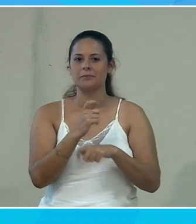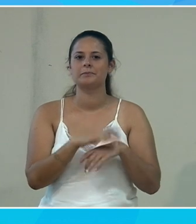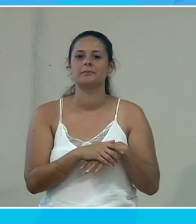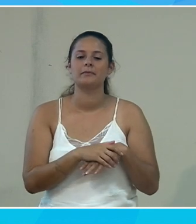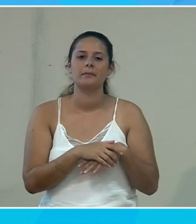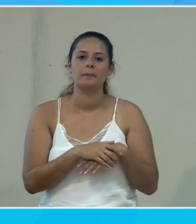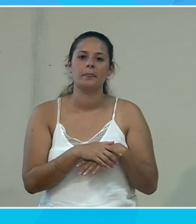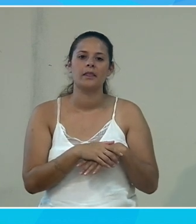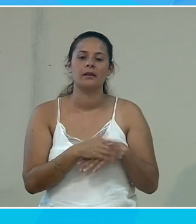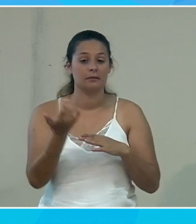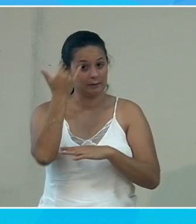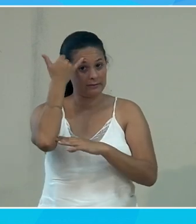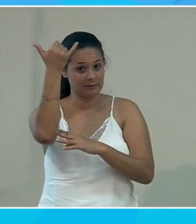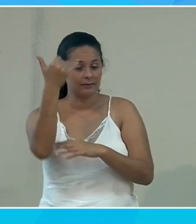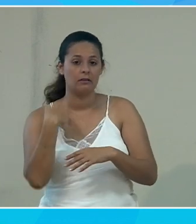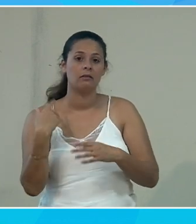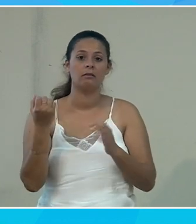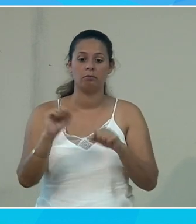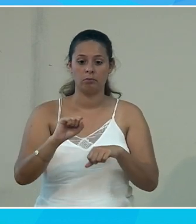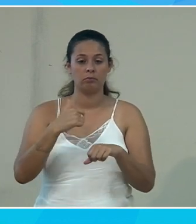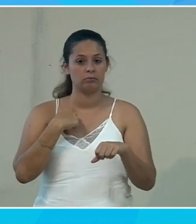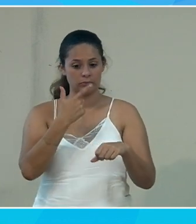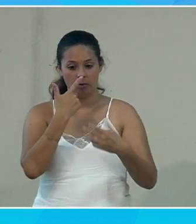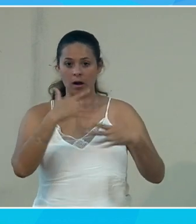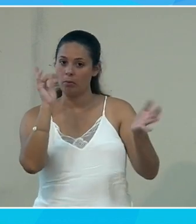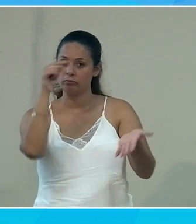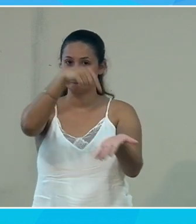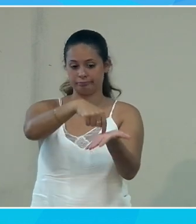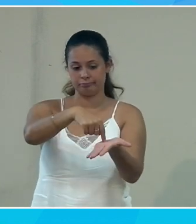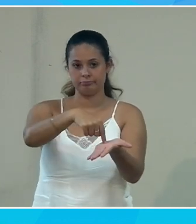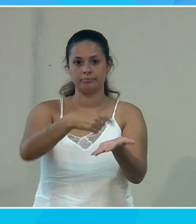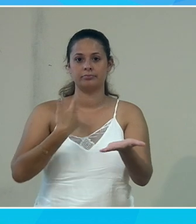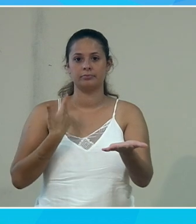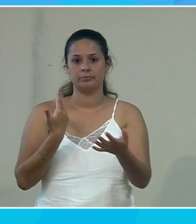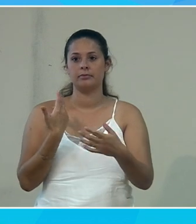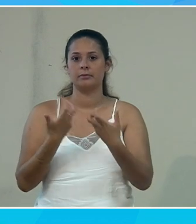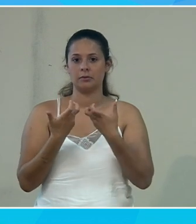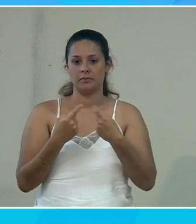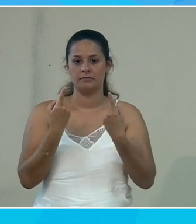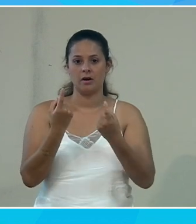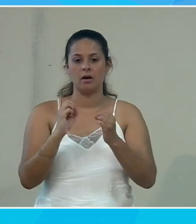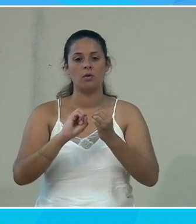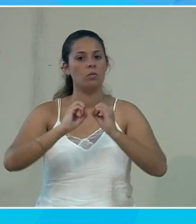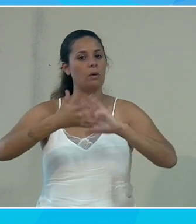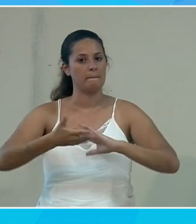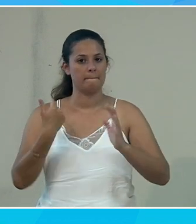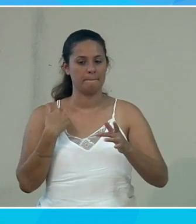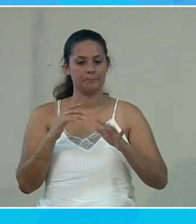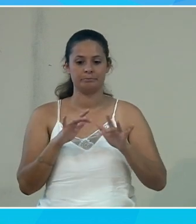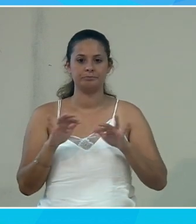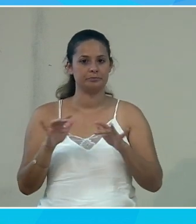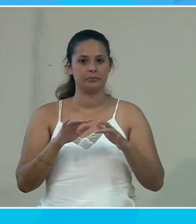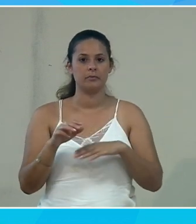Non, mais l'idée, c'est de pouvoir se dire finalement, quel que soit l'endroit où je me trouve, là, je vais aller encore sur ma page web cette fois-ci, je vais taper